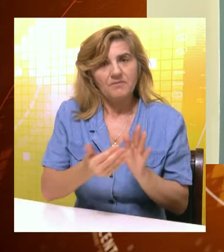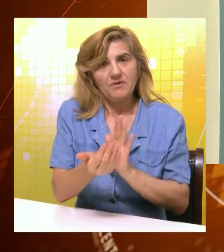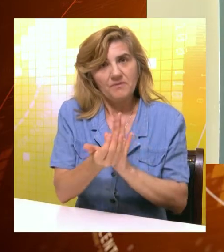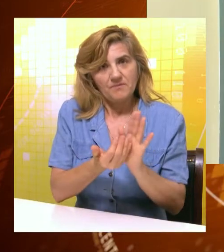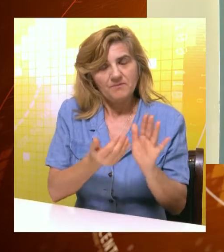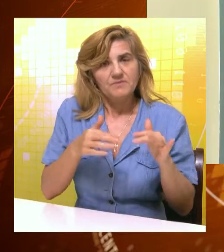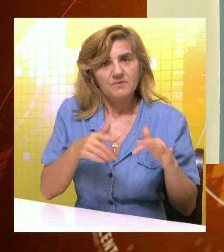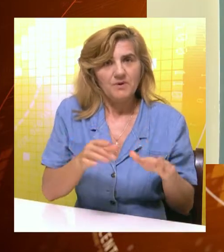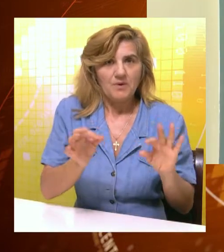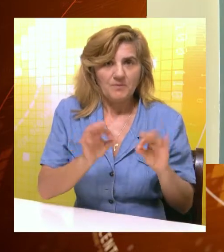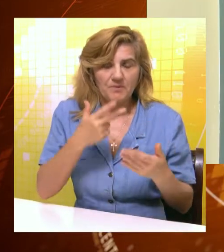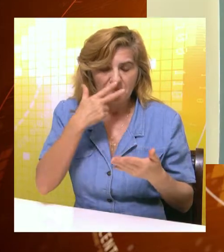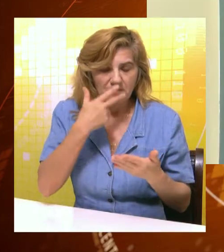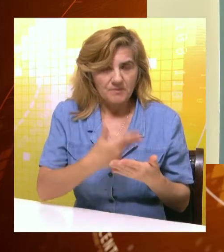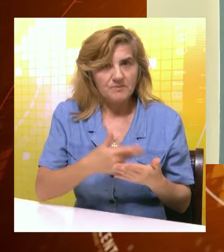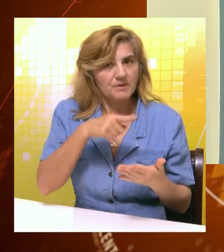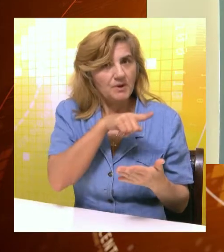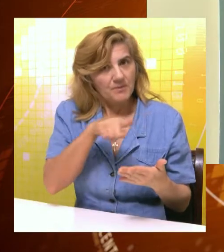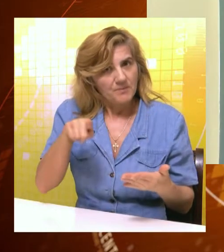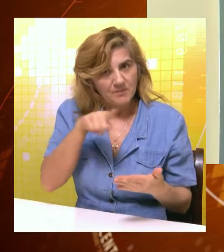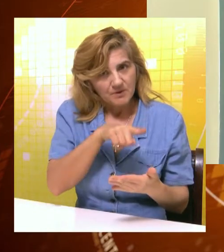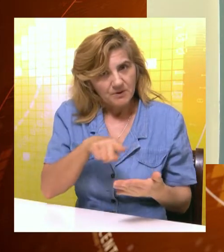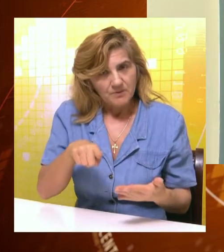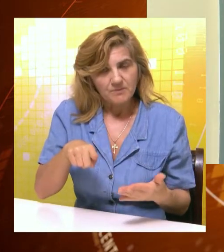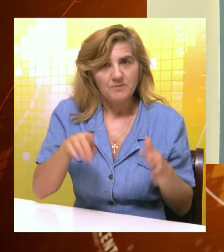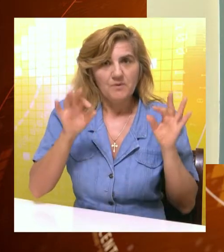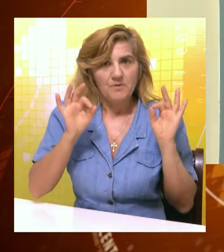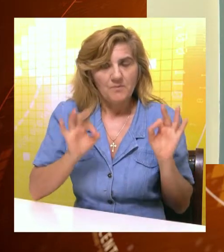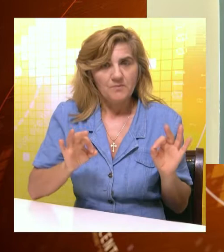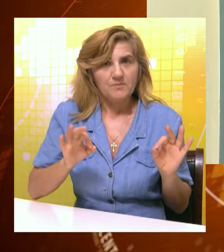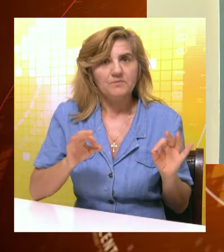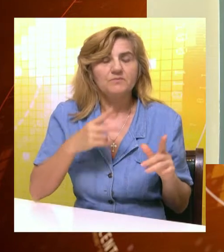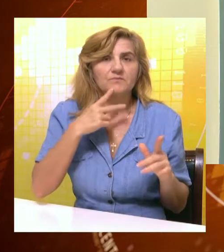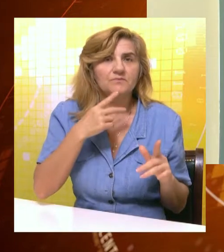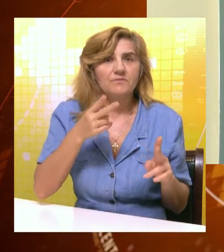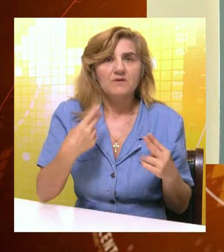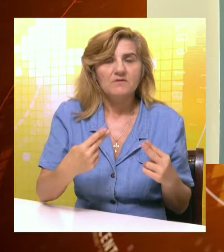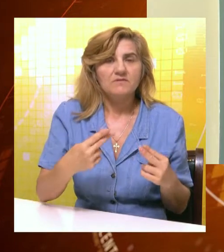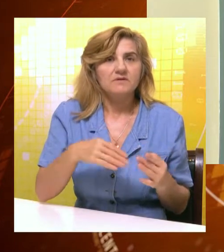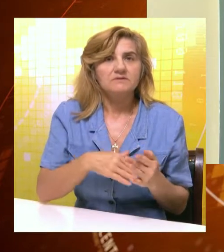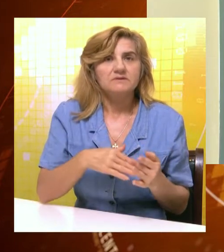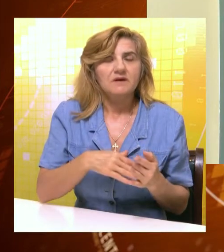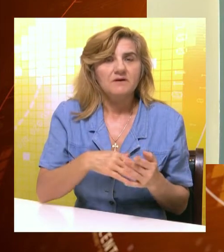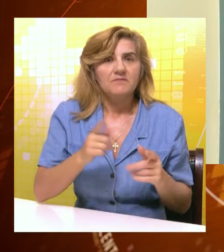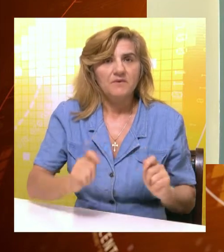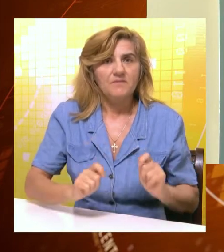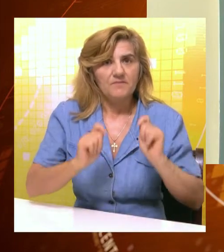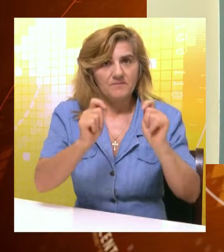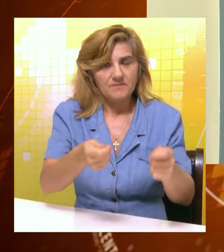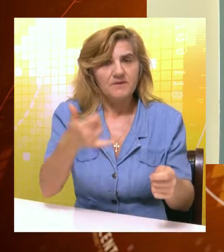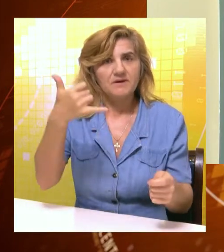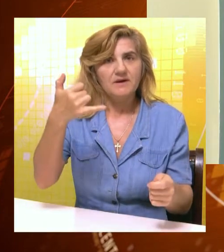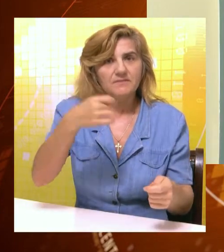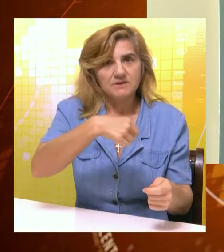pripreme i da pročitaju pitanja, potom pristupe njihovom rešavanju. I ono što je najbitnije je da se test preda